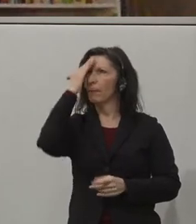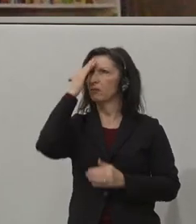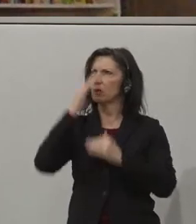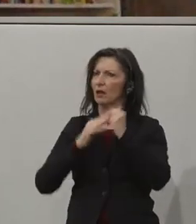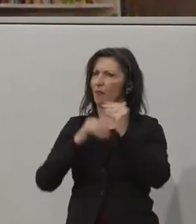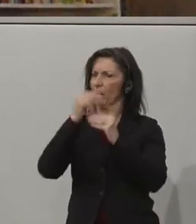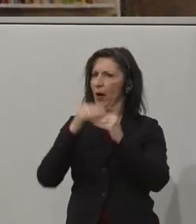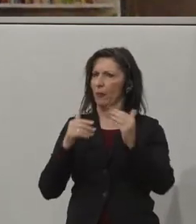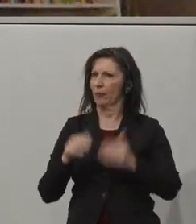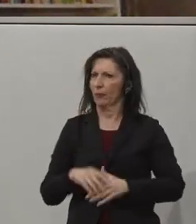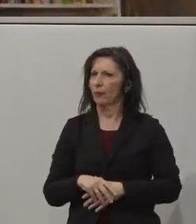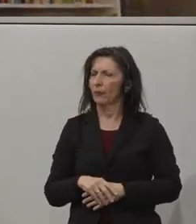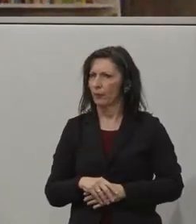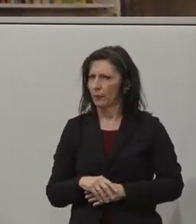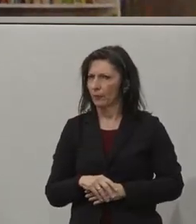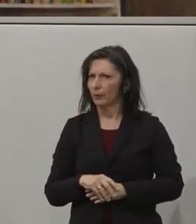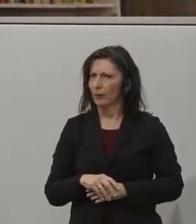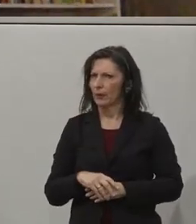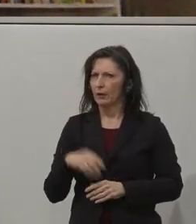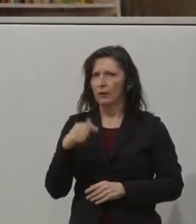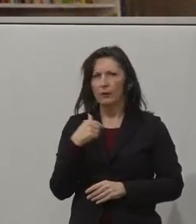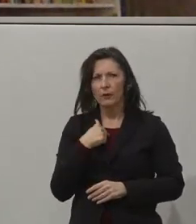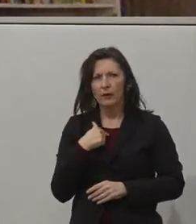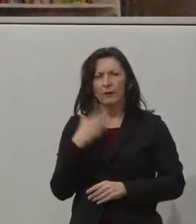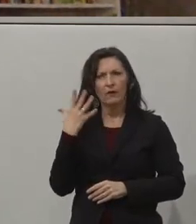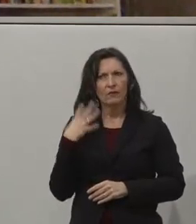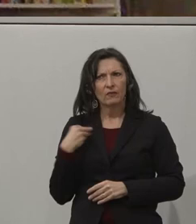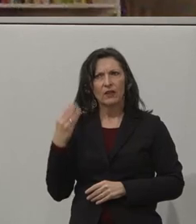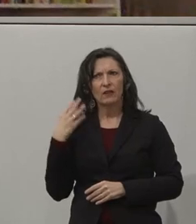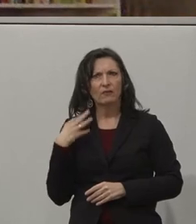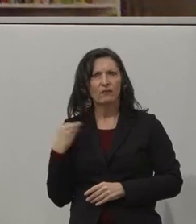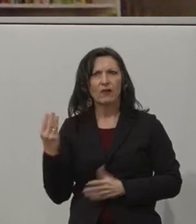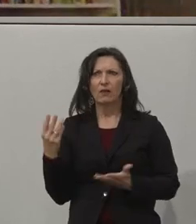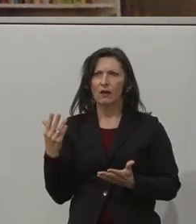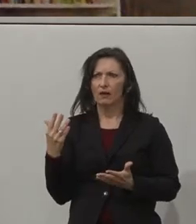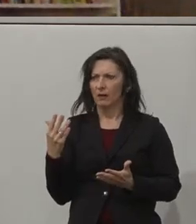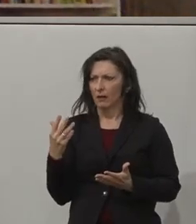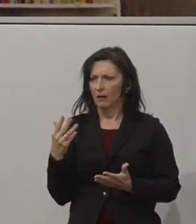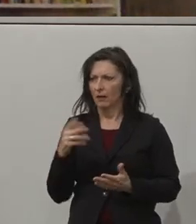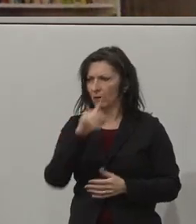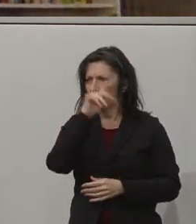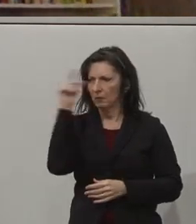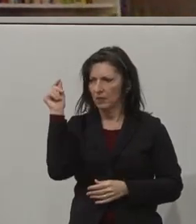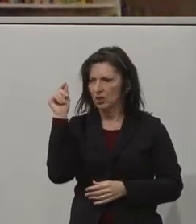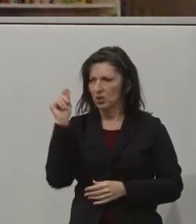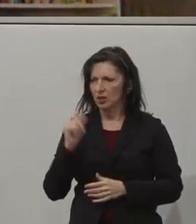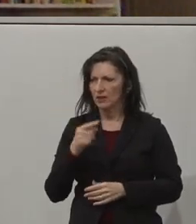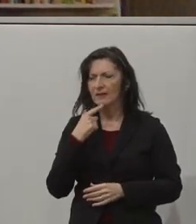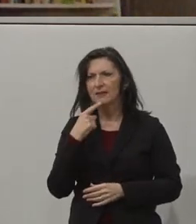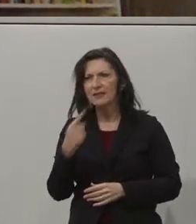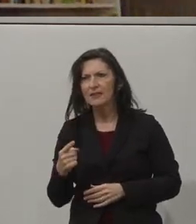Es ist, was ich immer wieder liebe, Leute sagen, 50 Prozent Behinderung,